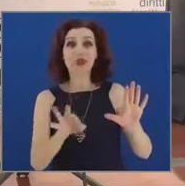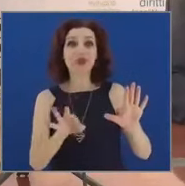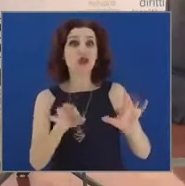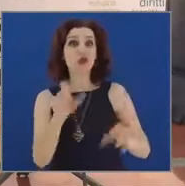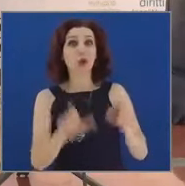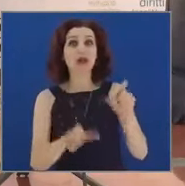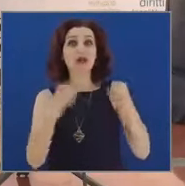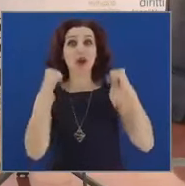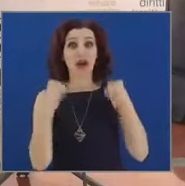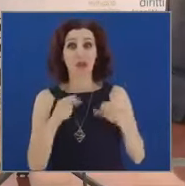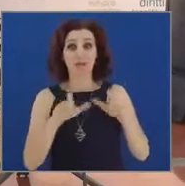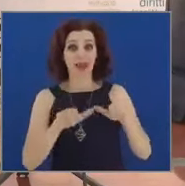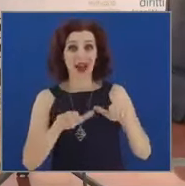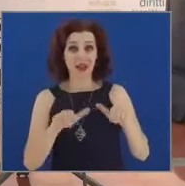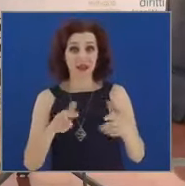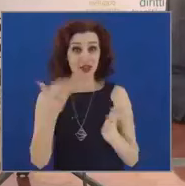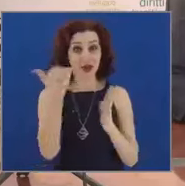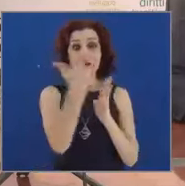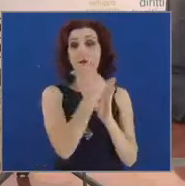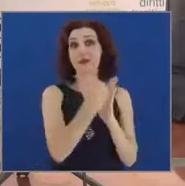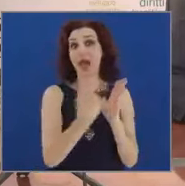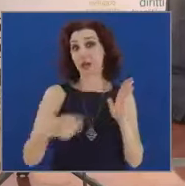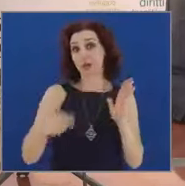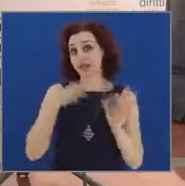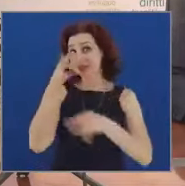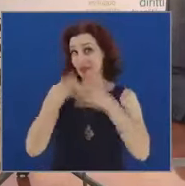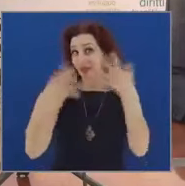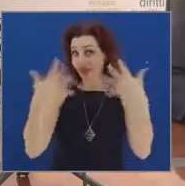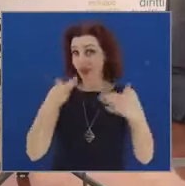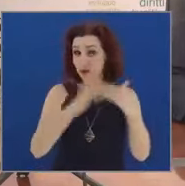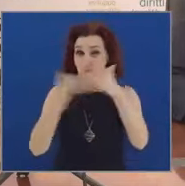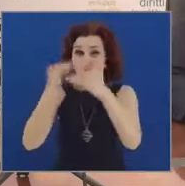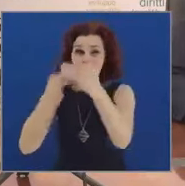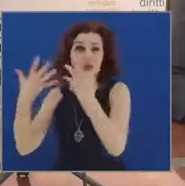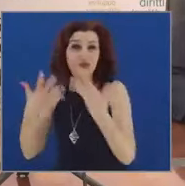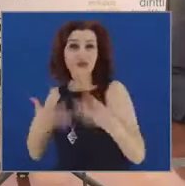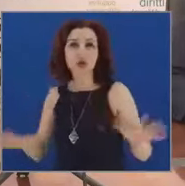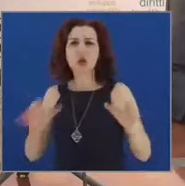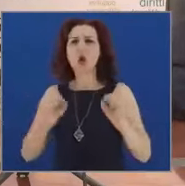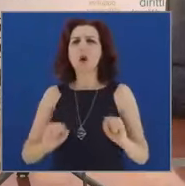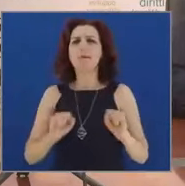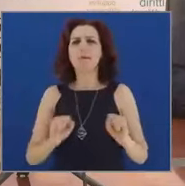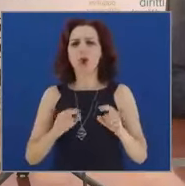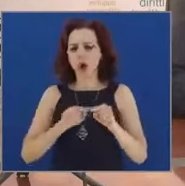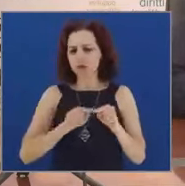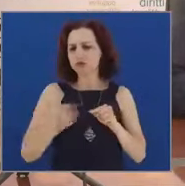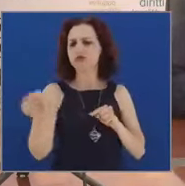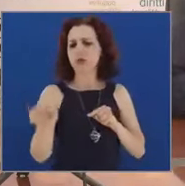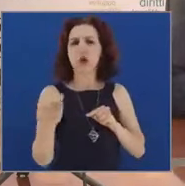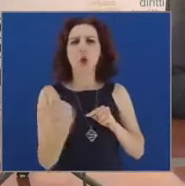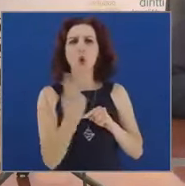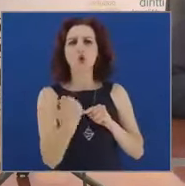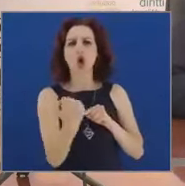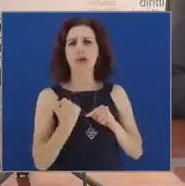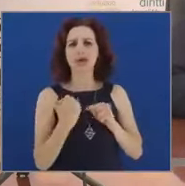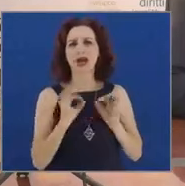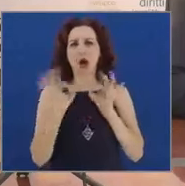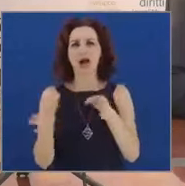del completamento del piano che ha illustrato il Presidente, avranno la possibilità di stare a meno di un'ora da una grande arteria e quindi